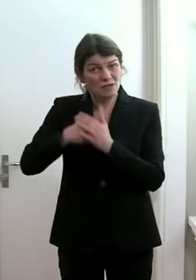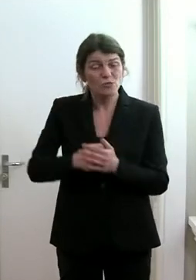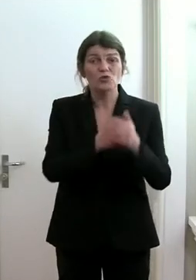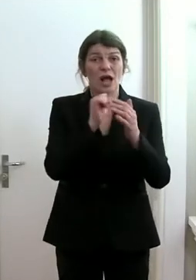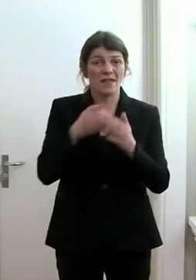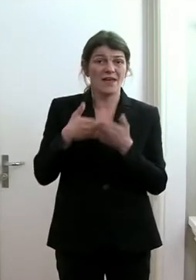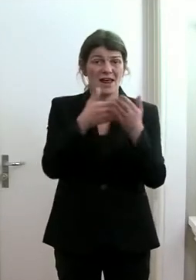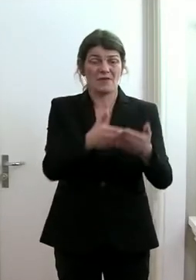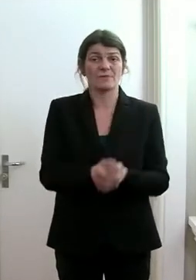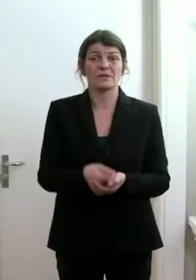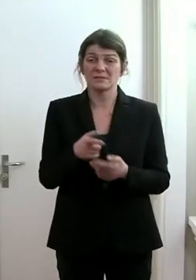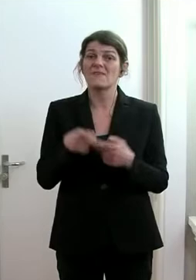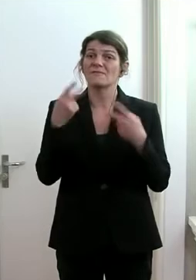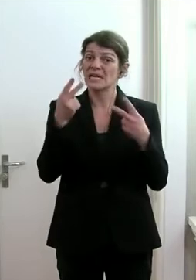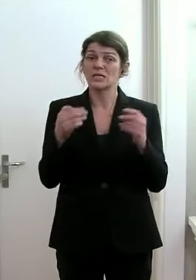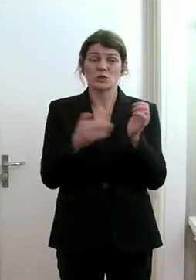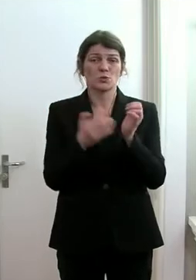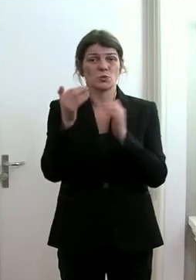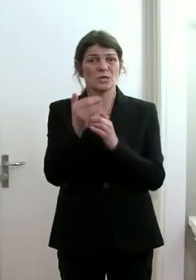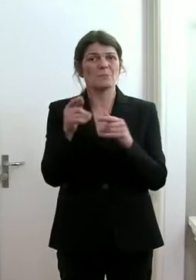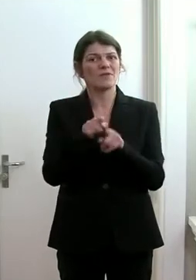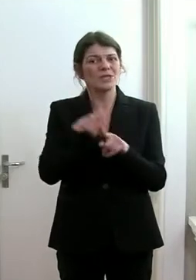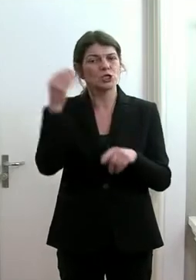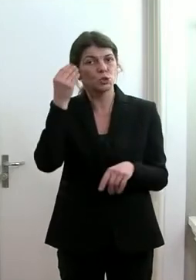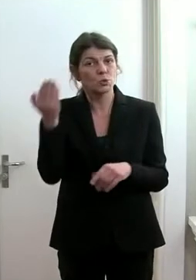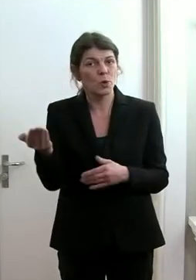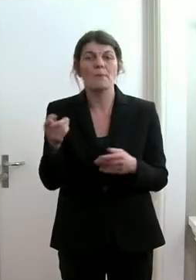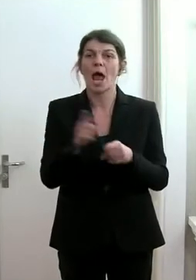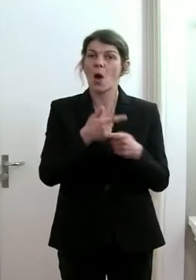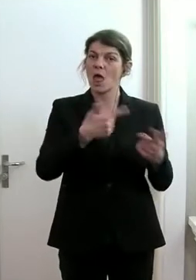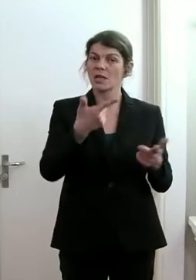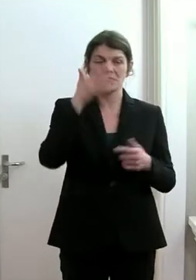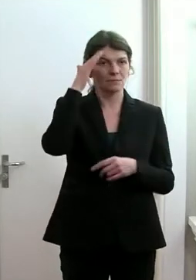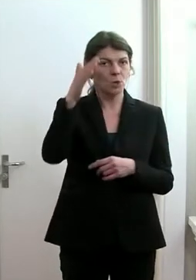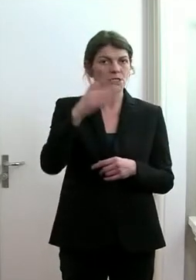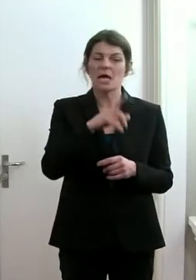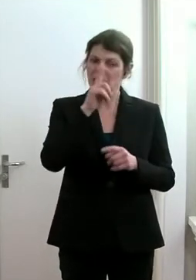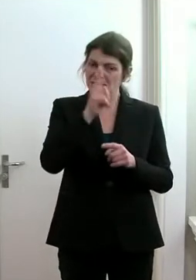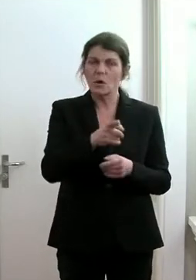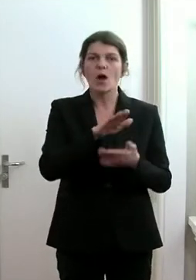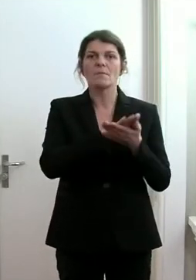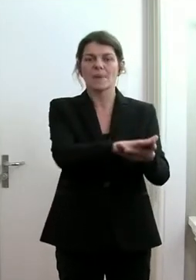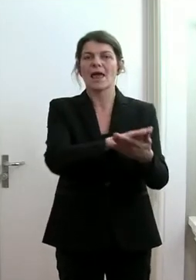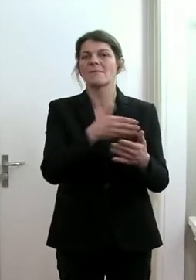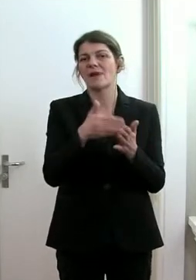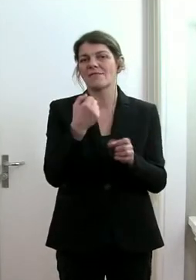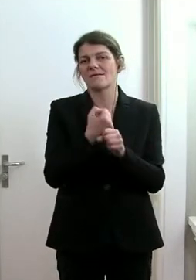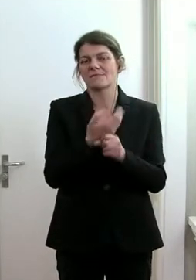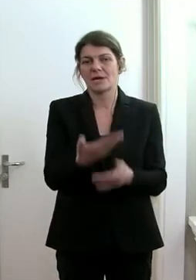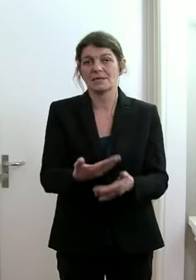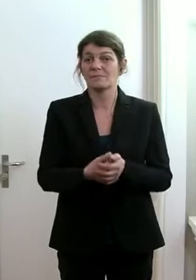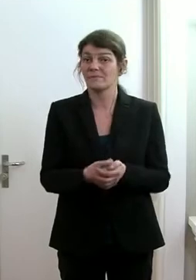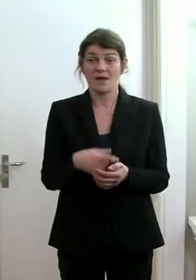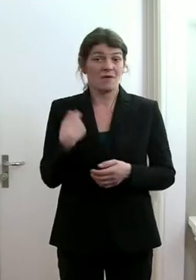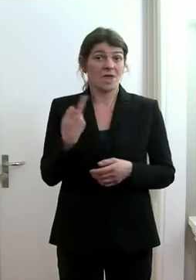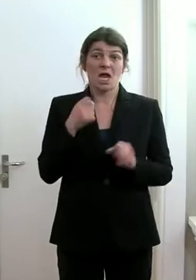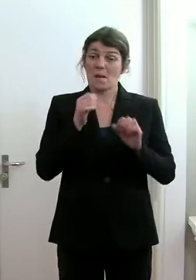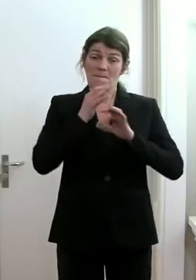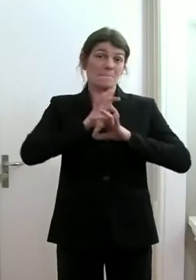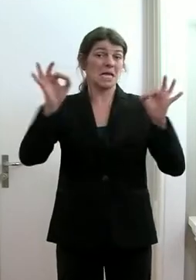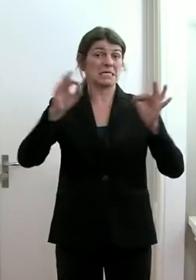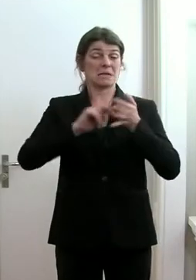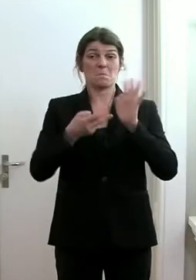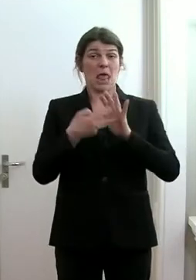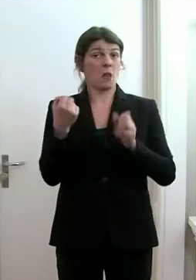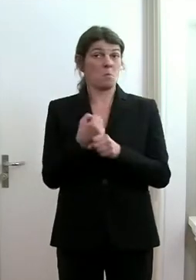dass wir eben die wichtigen Systeme, wie die Schule, aber auch die Landespolizei, aufrechterhalten können. Weil wir können die besten Planungen